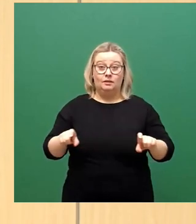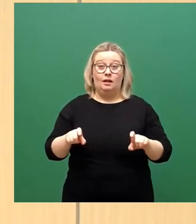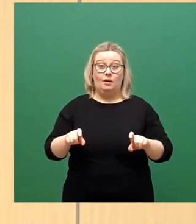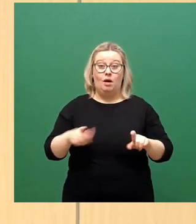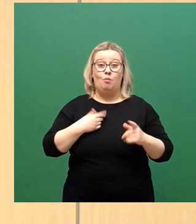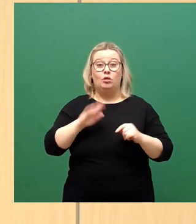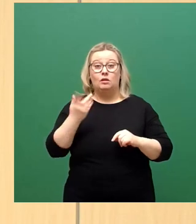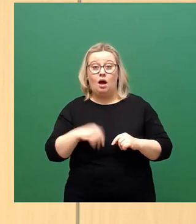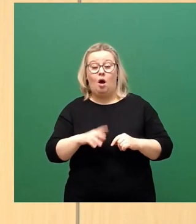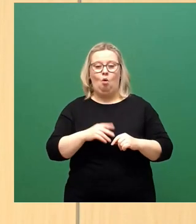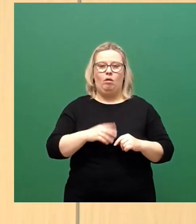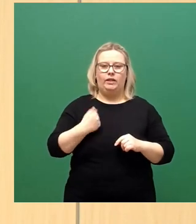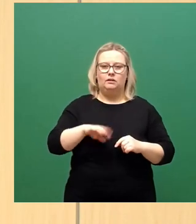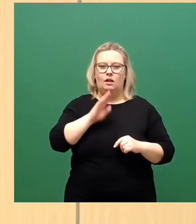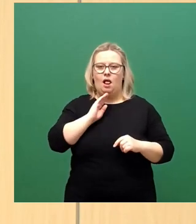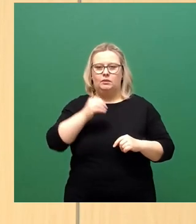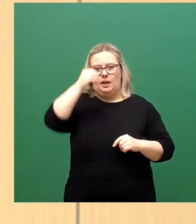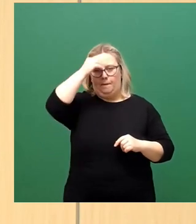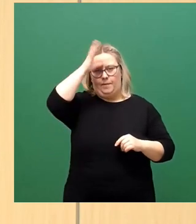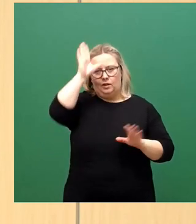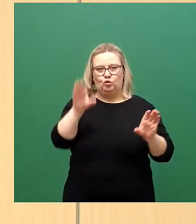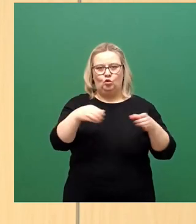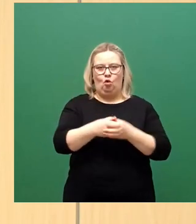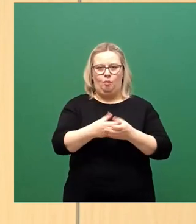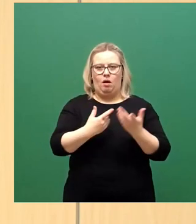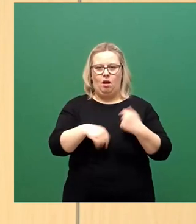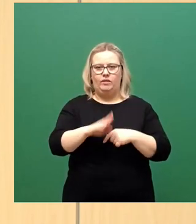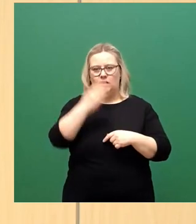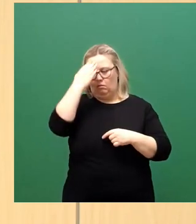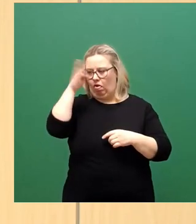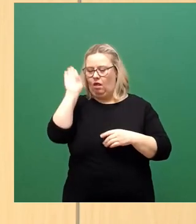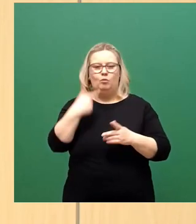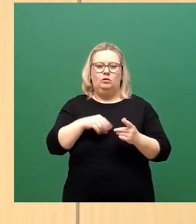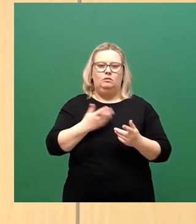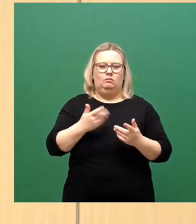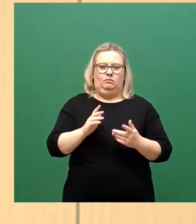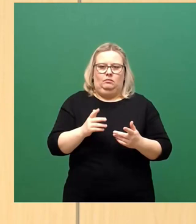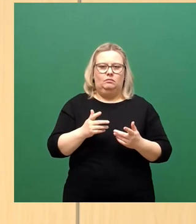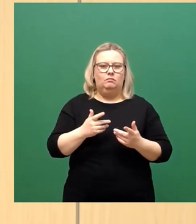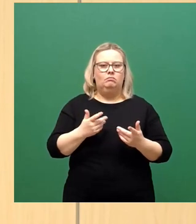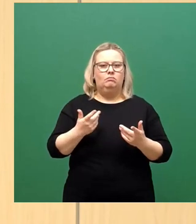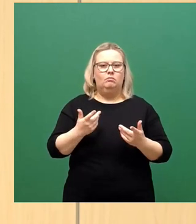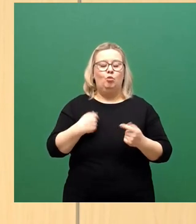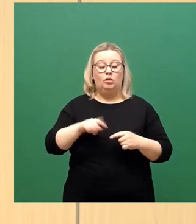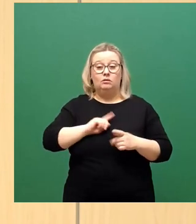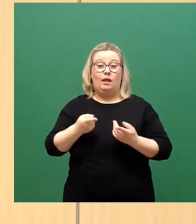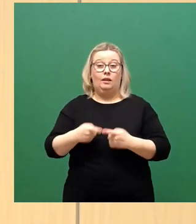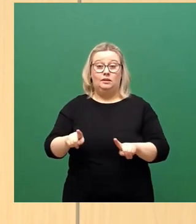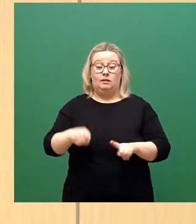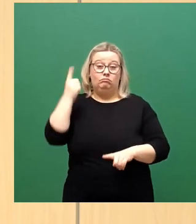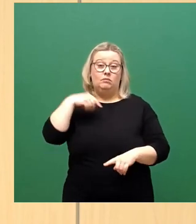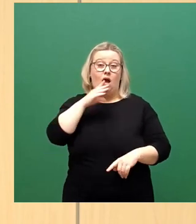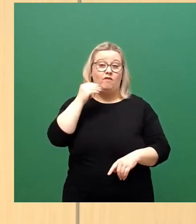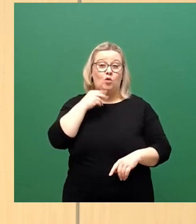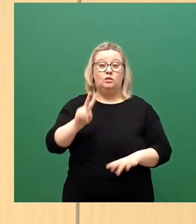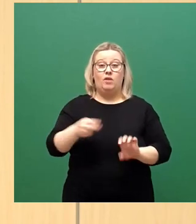Verblendungen der Bildungscommunity derart den Blick auf die Tatsachen. Wir Dissidenten haben nach den Erfahrungen der zweiten Welle vor